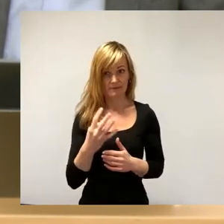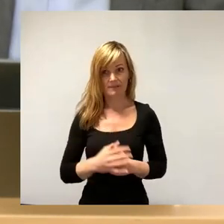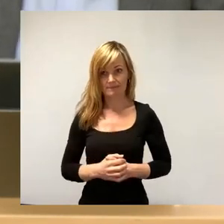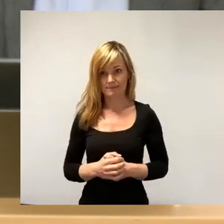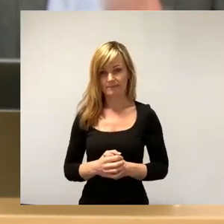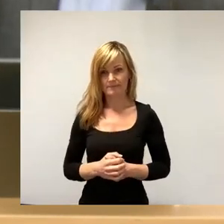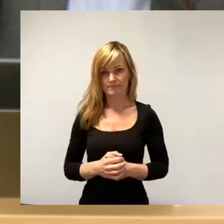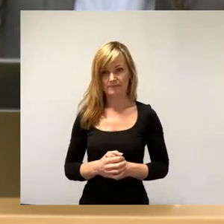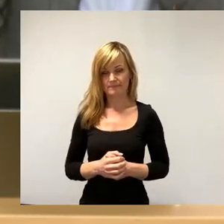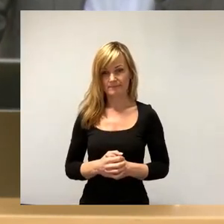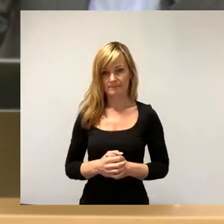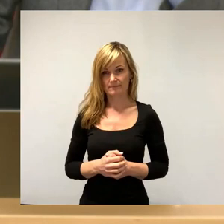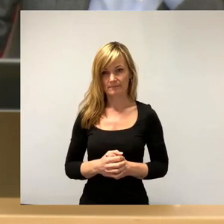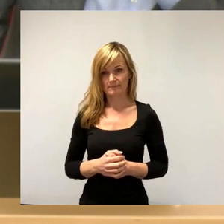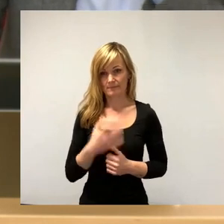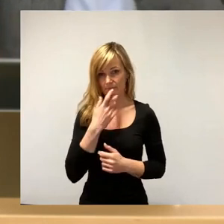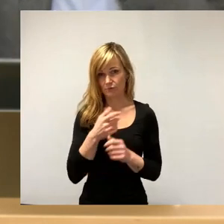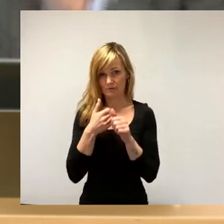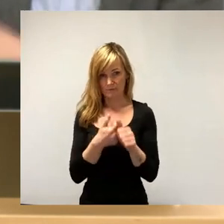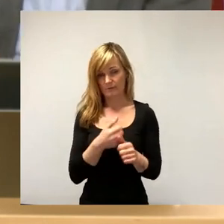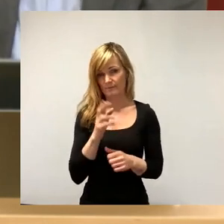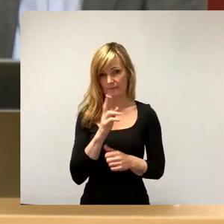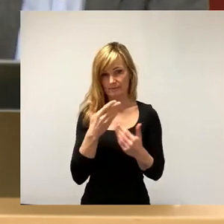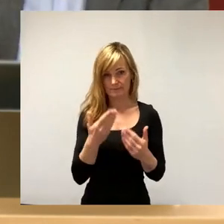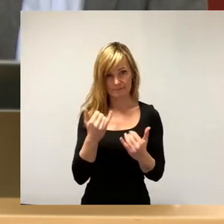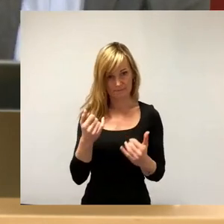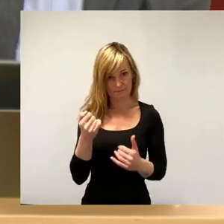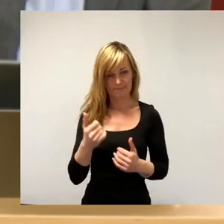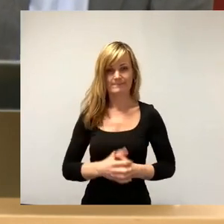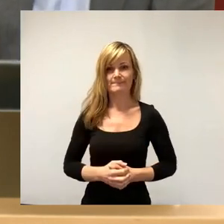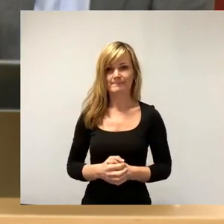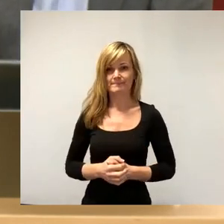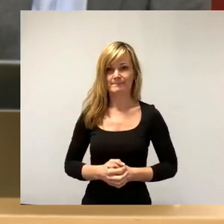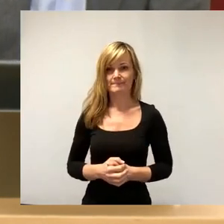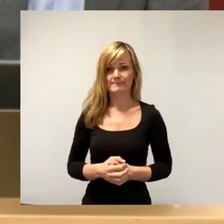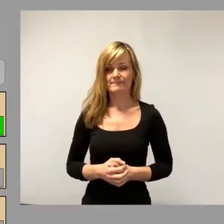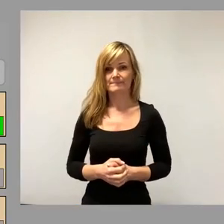Wer dem folgen möchte, den bitte ich jetzt um das Stimmzeichen.